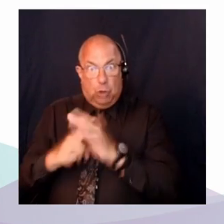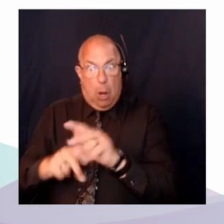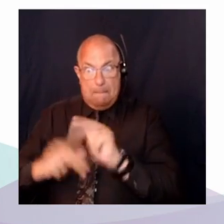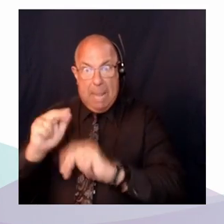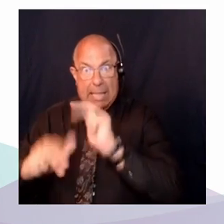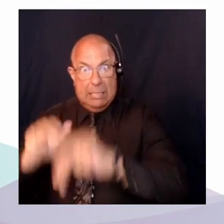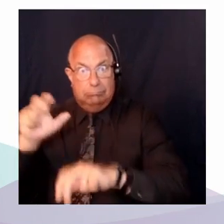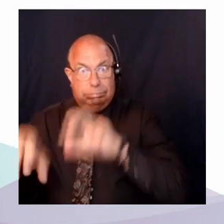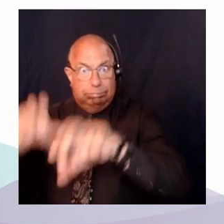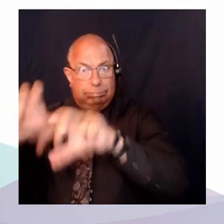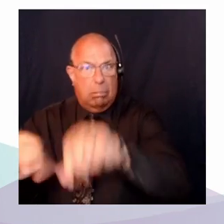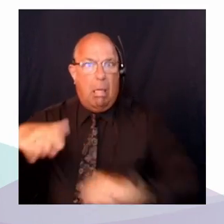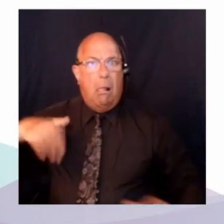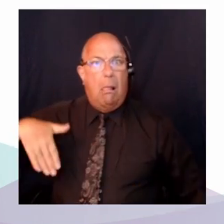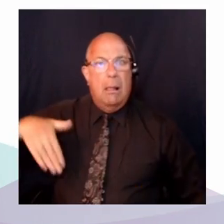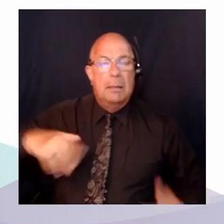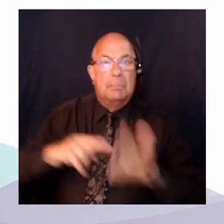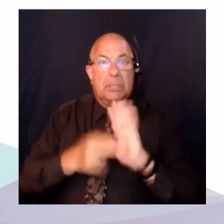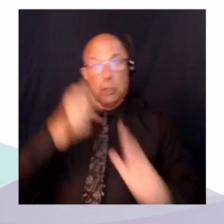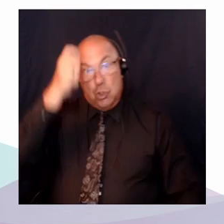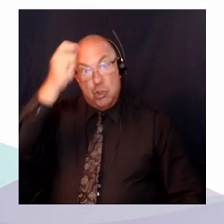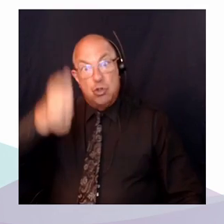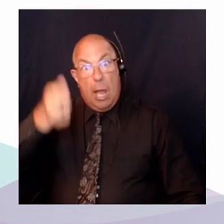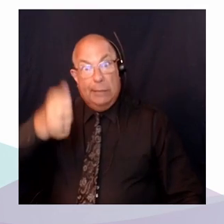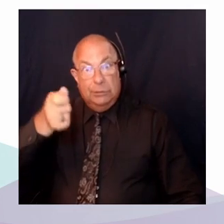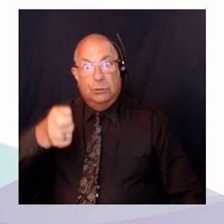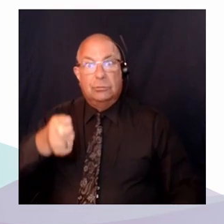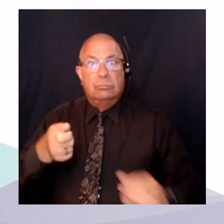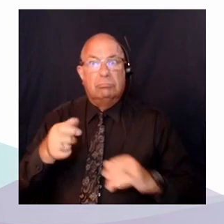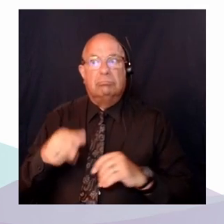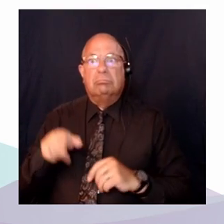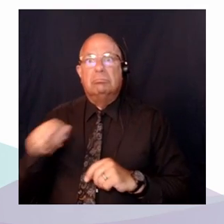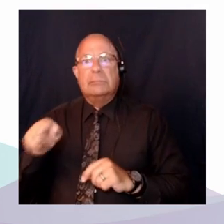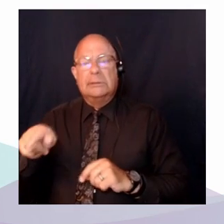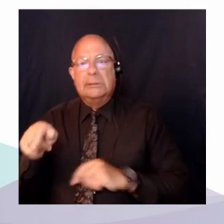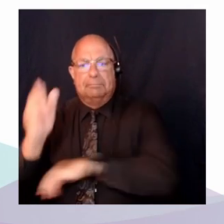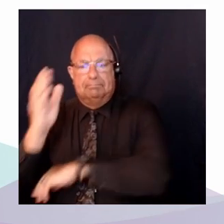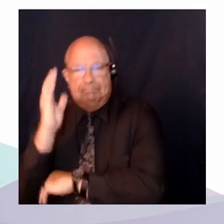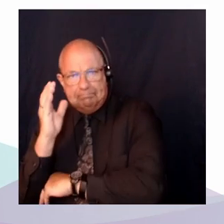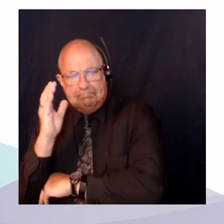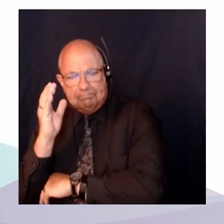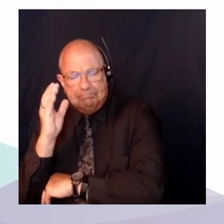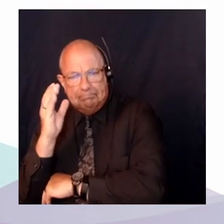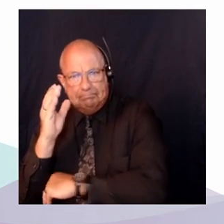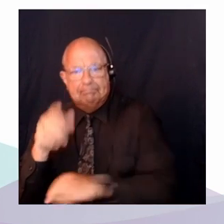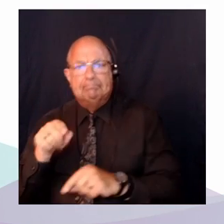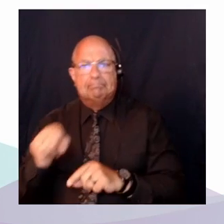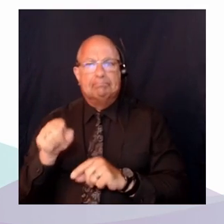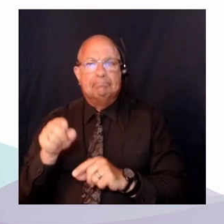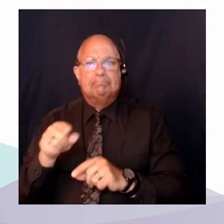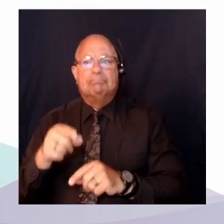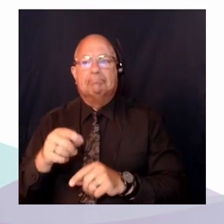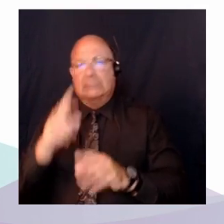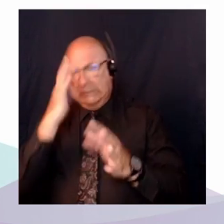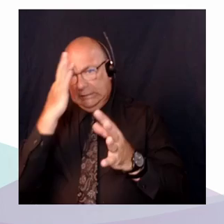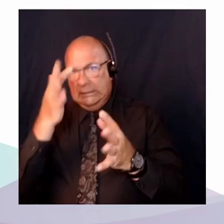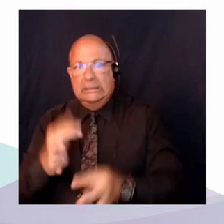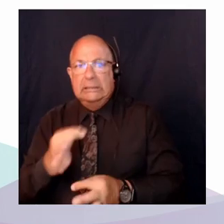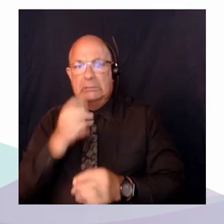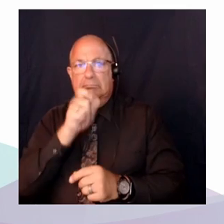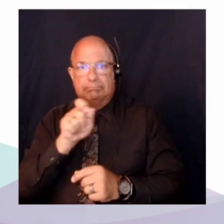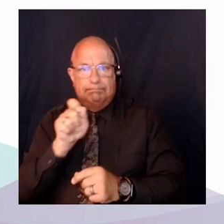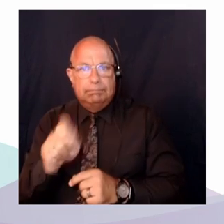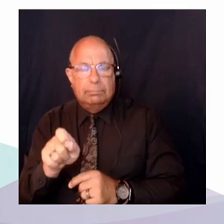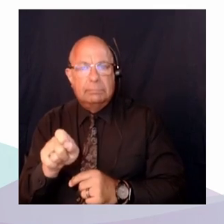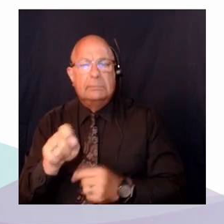a rendu, ce qui est assez important dans cette affaire, a rendu ce qu'on appelle une ordonnance structurelle.